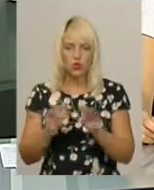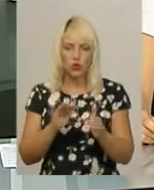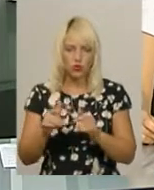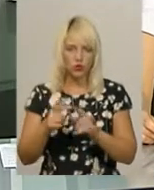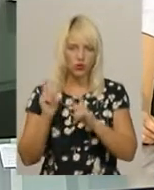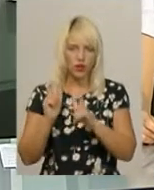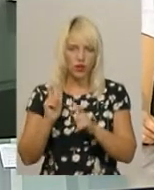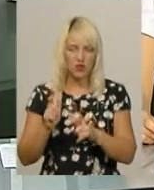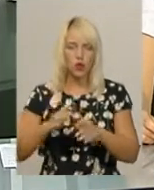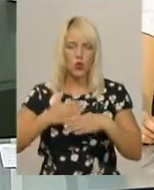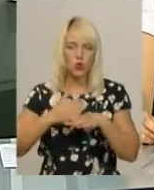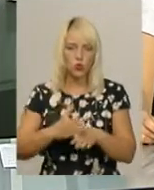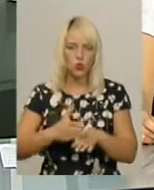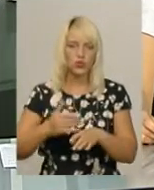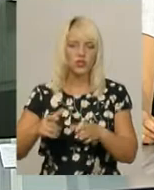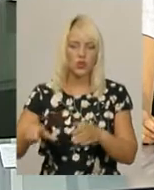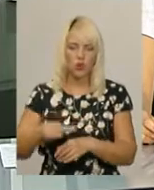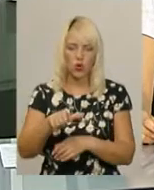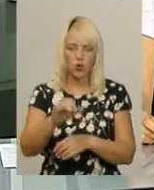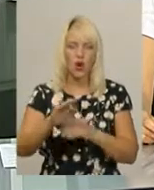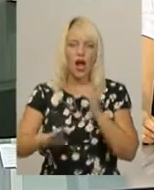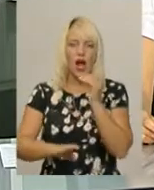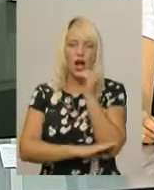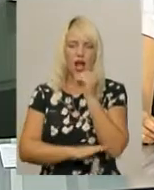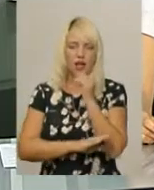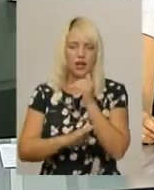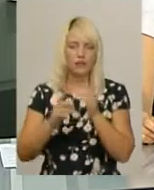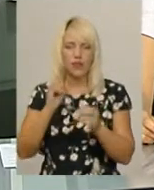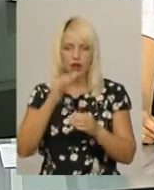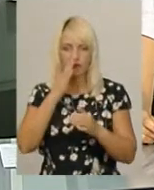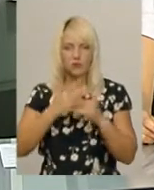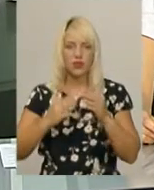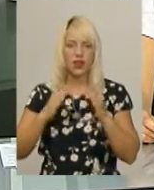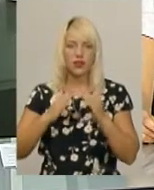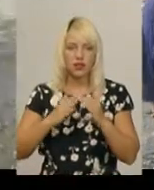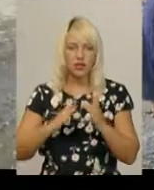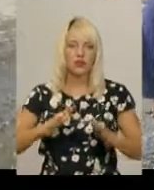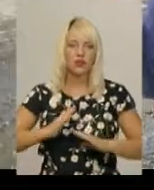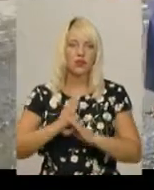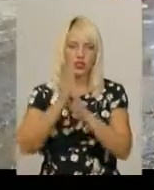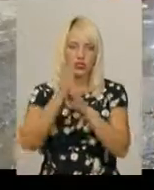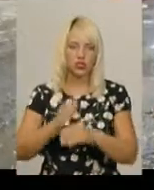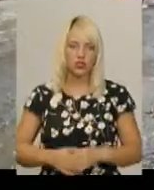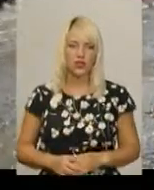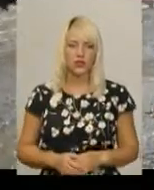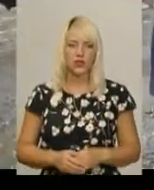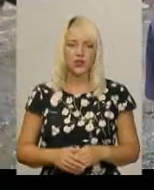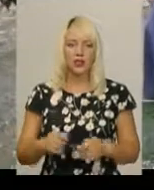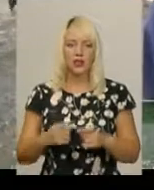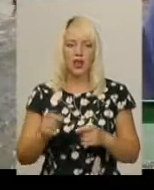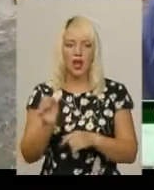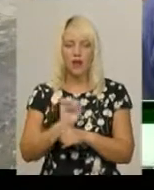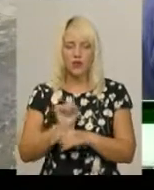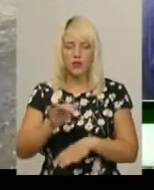дорога, а хати вкриваються тріщинами. У ситуації розбирався Михайло Жила. Ці автомобілі